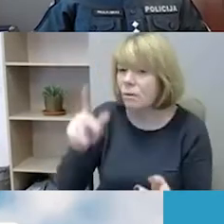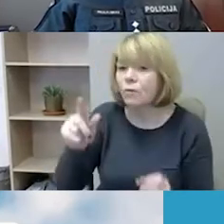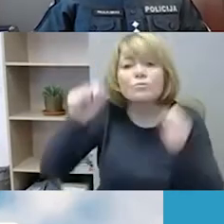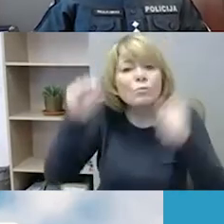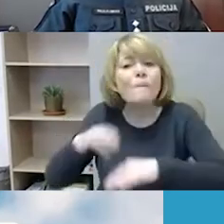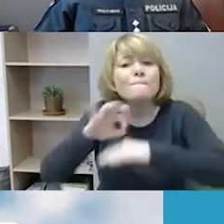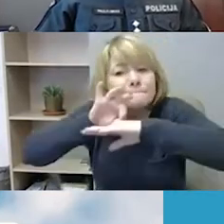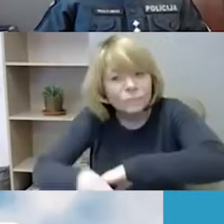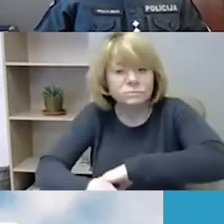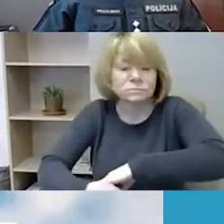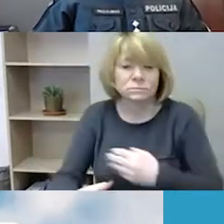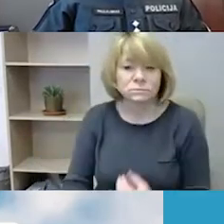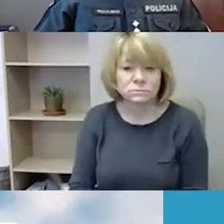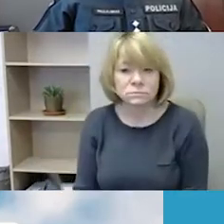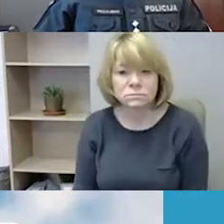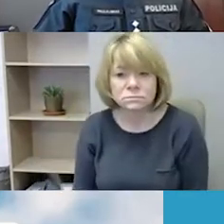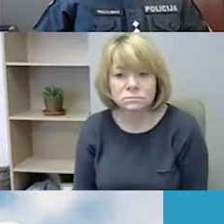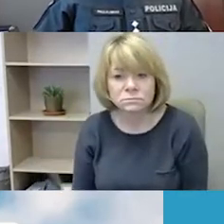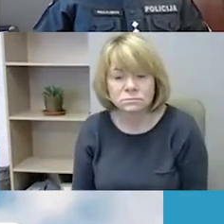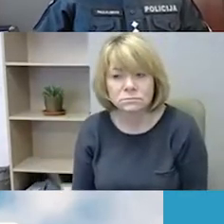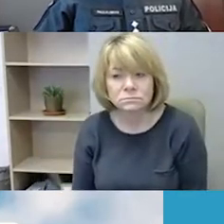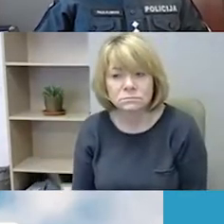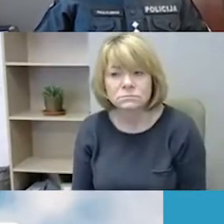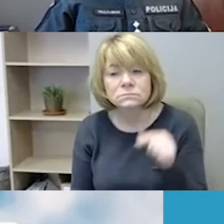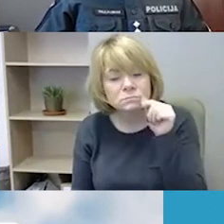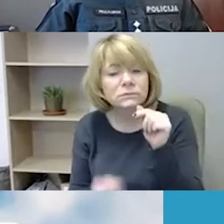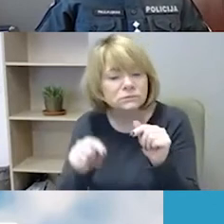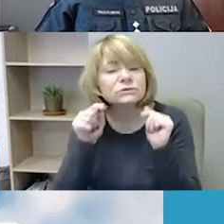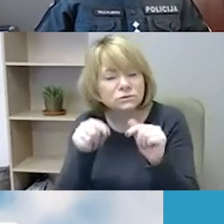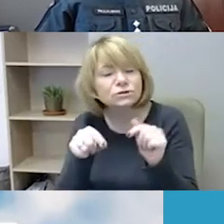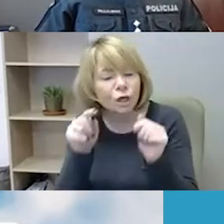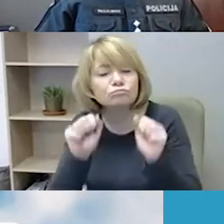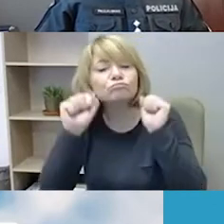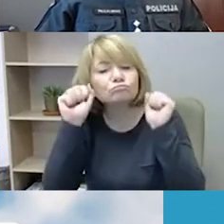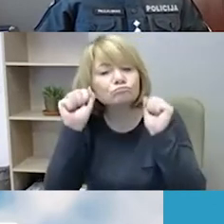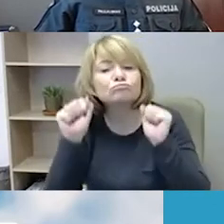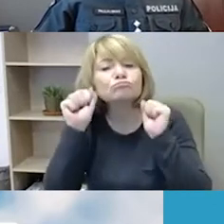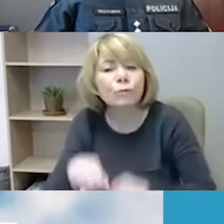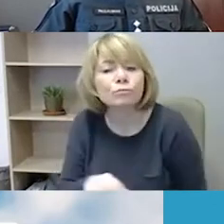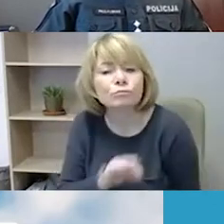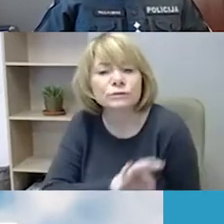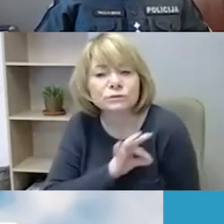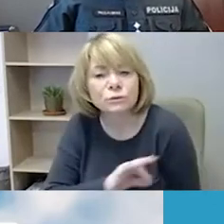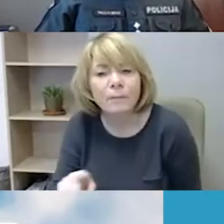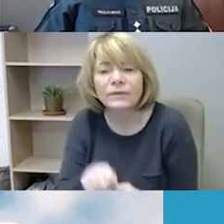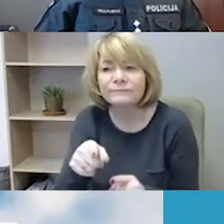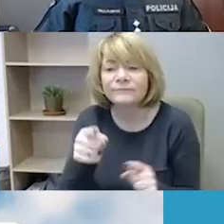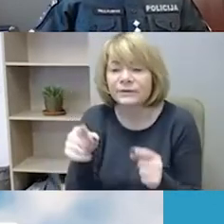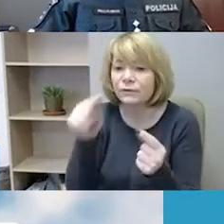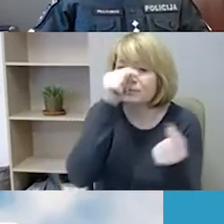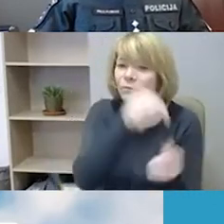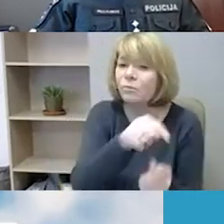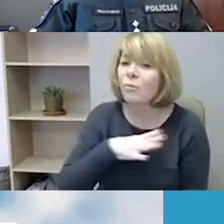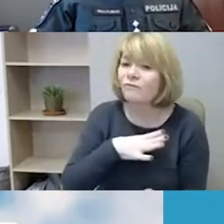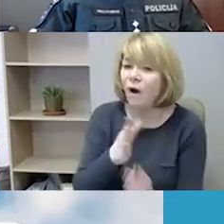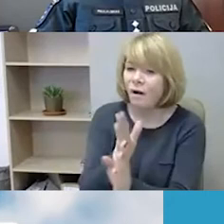asmenys. Ypatingai čia galėtų būt plačiai taikoma nepykantos kalboms, kurios